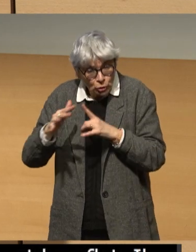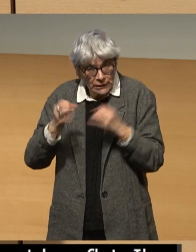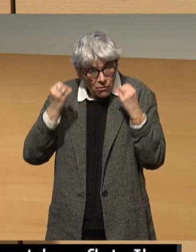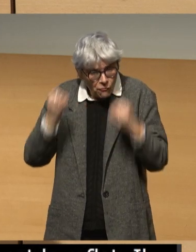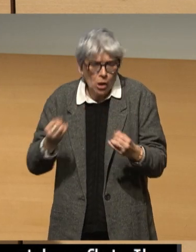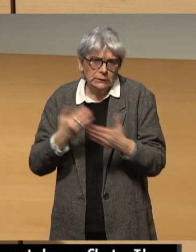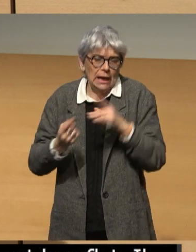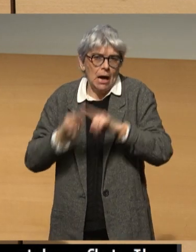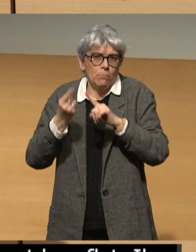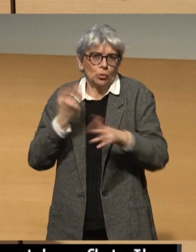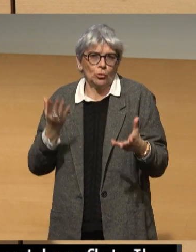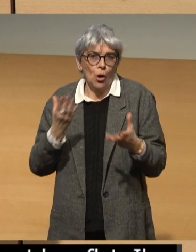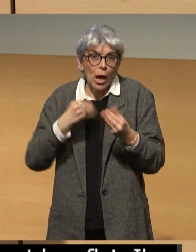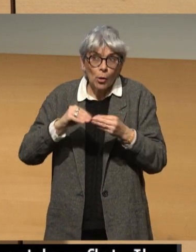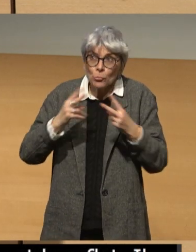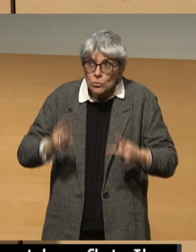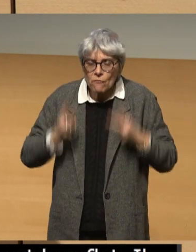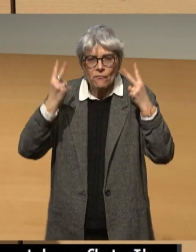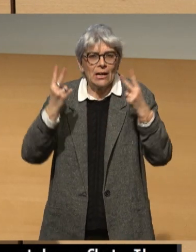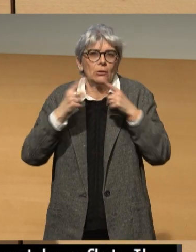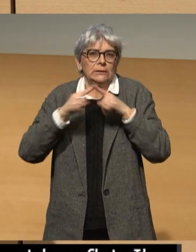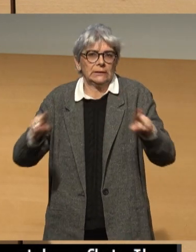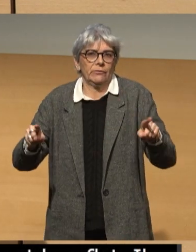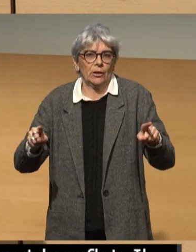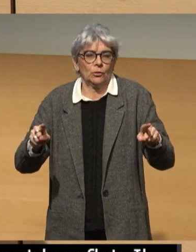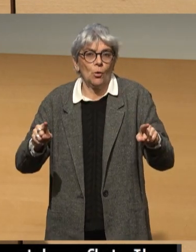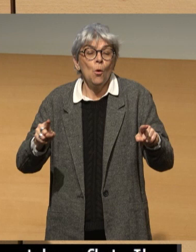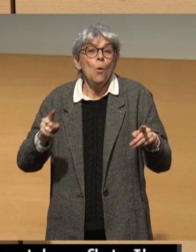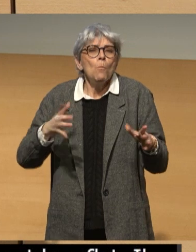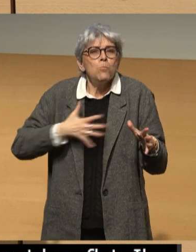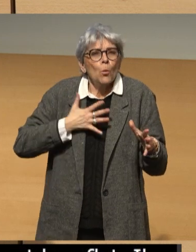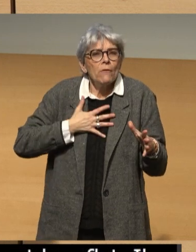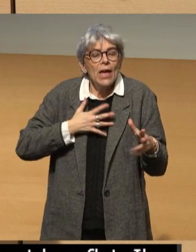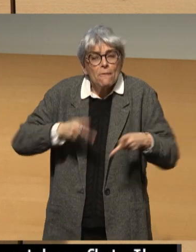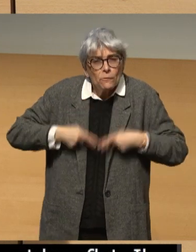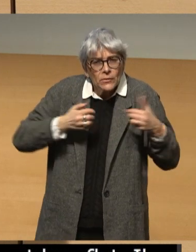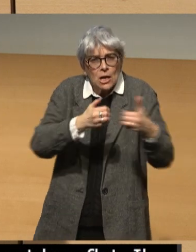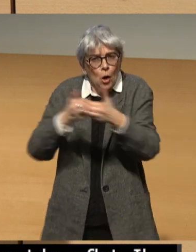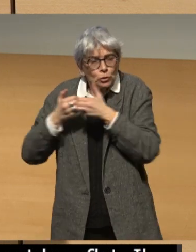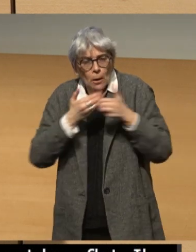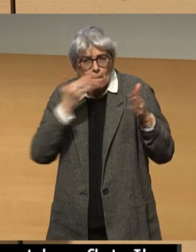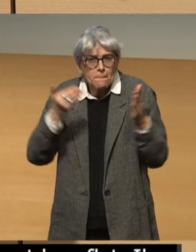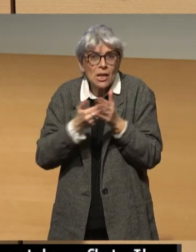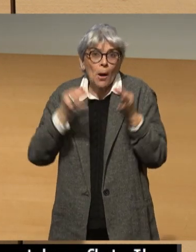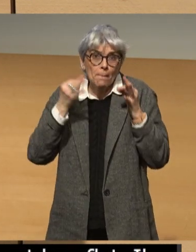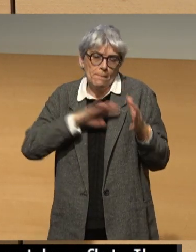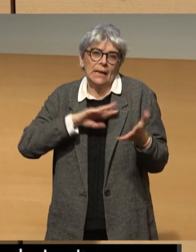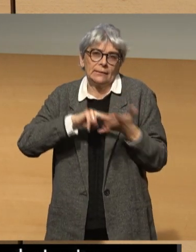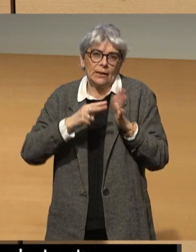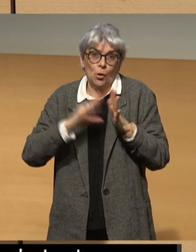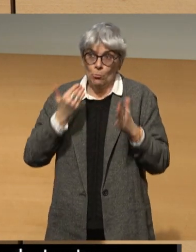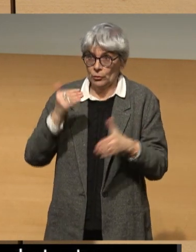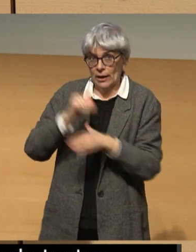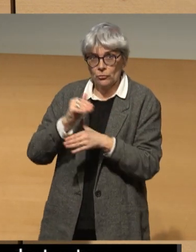et si elle valorise les différences pour mieux faire vivre ensemble, tout cela grâce à la technologie. Alors ce